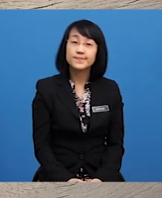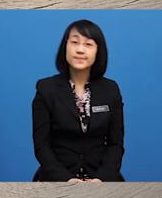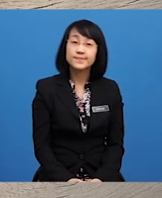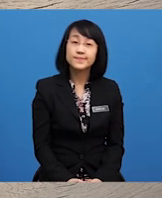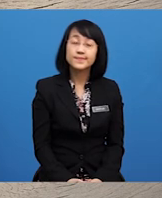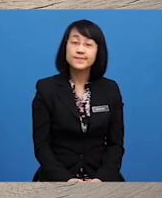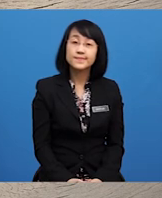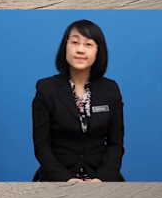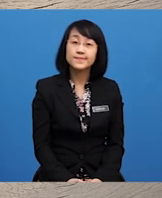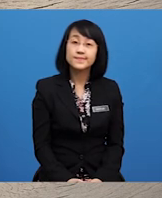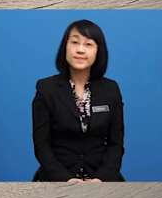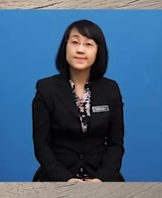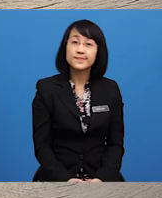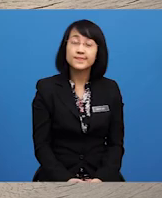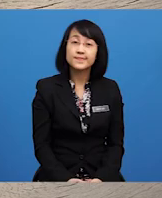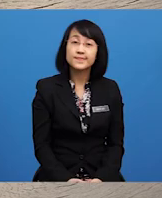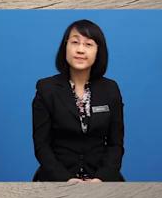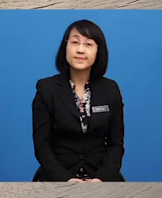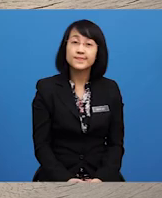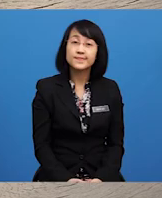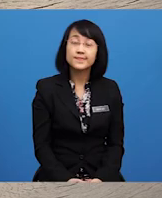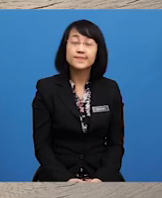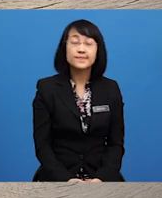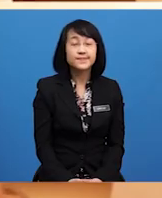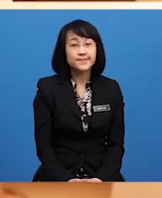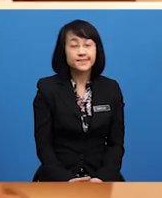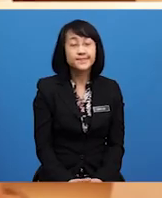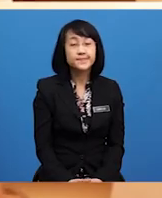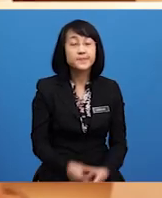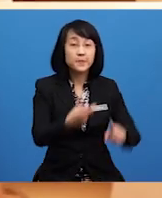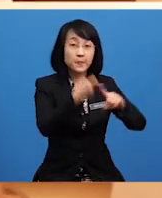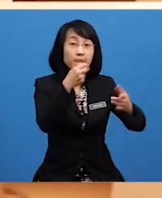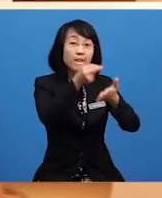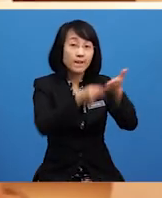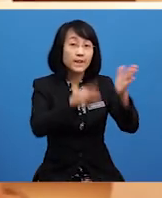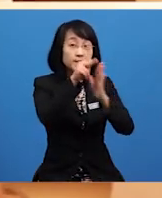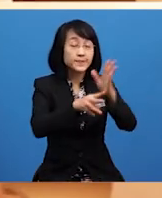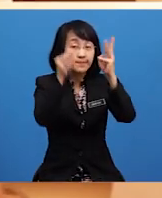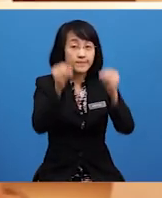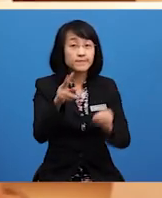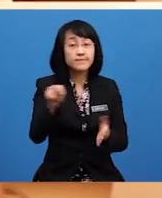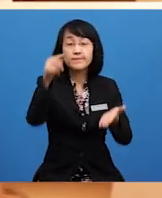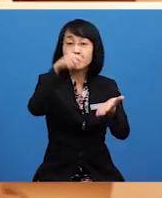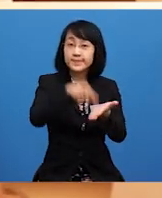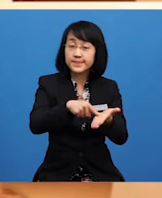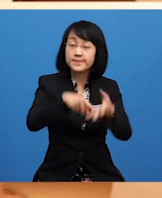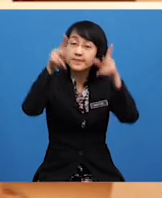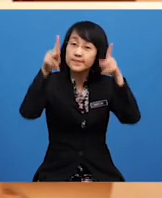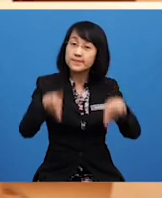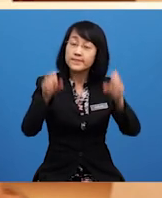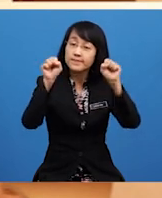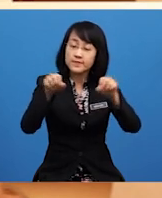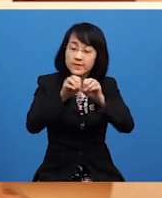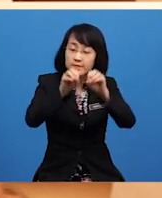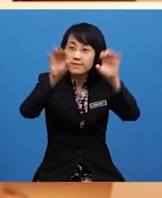Dan Mengambil Berat Daripada nilai Kemakusiaan ini Pelajar boleh